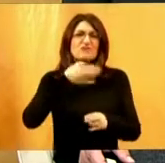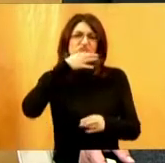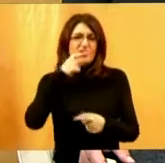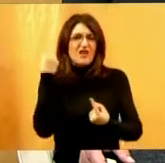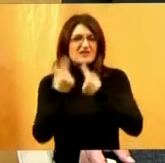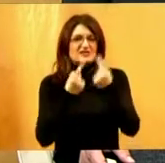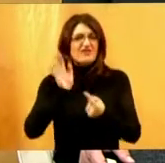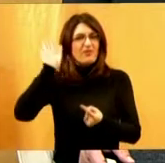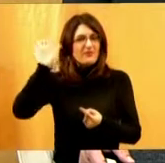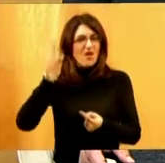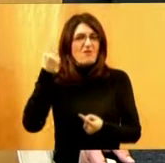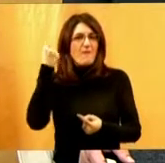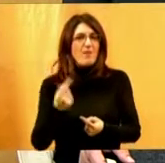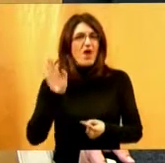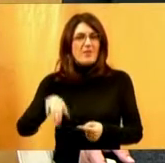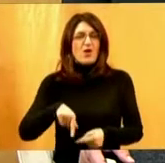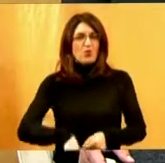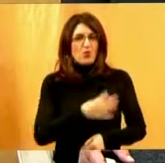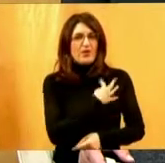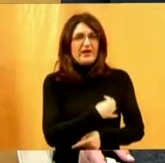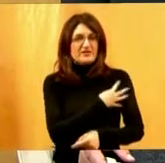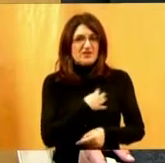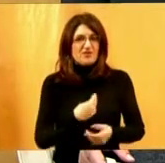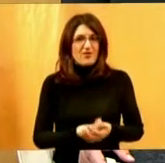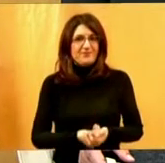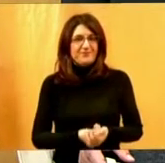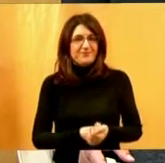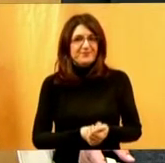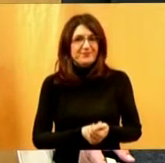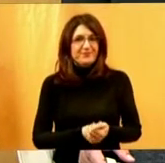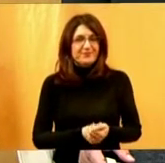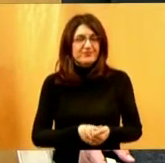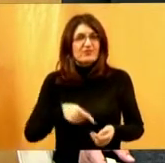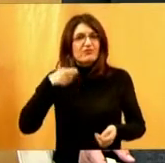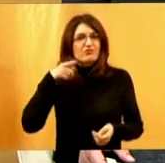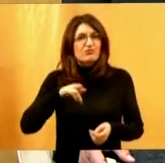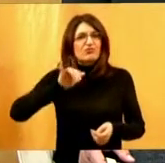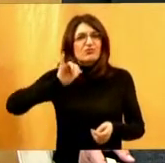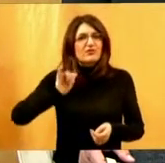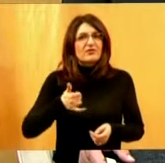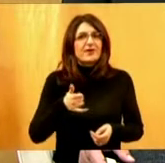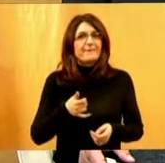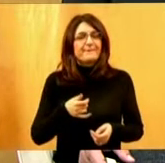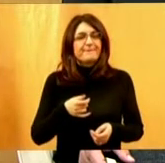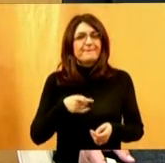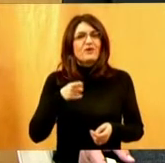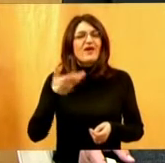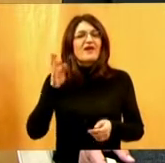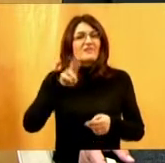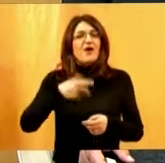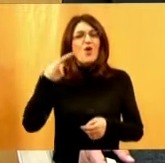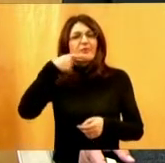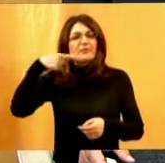njihov položaj nego kod nas. To je s jedne strane imalo negativan